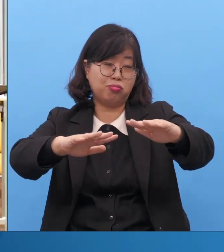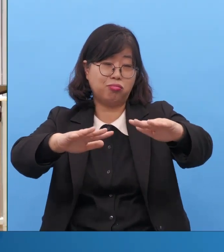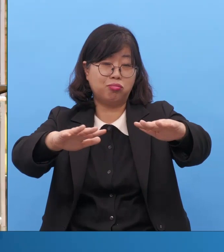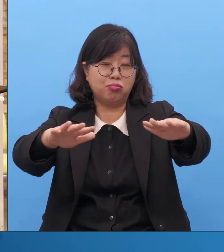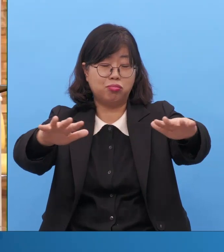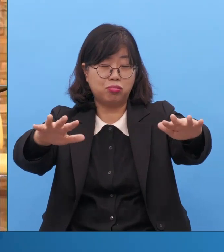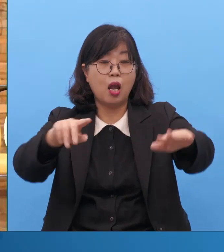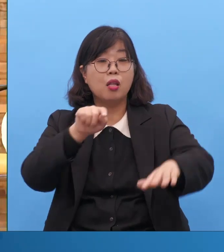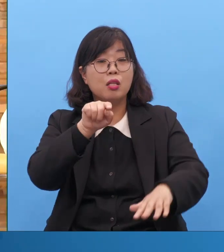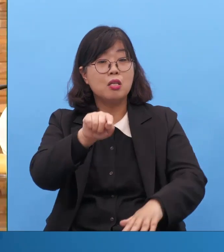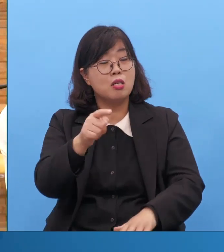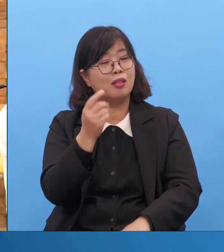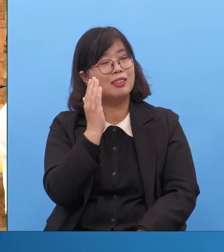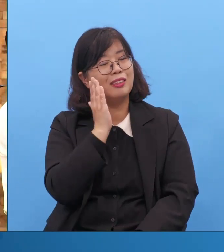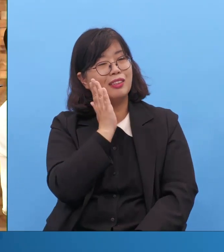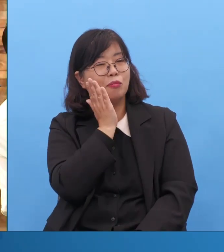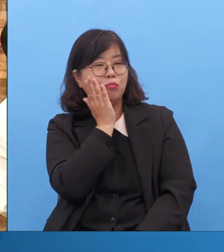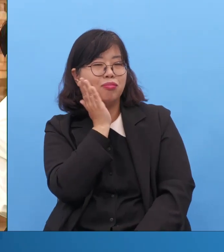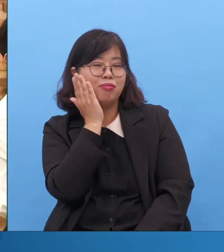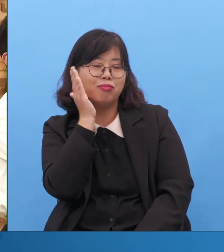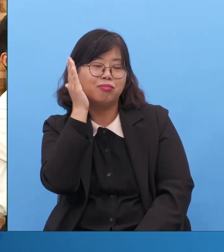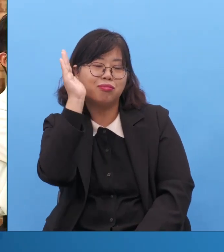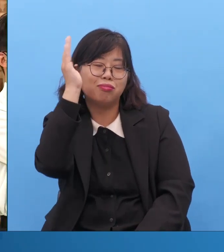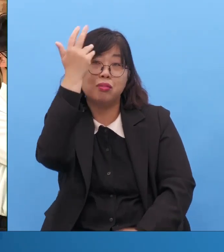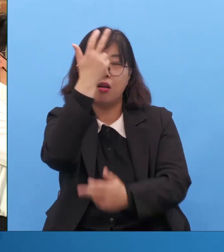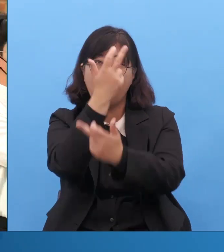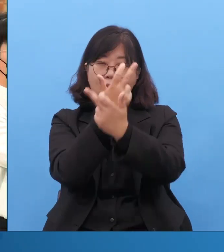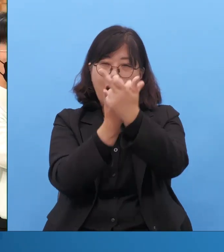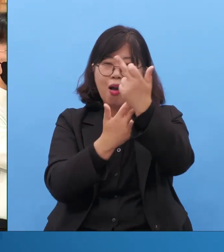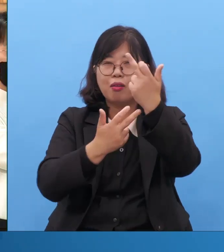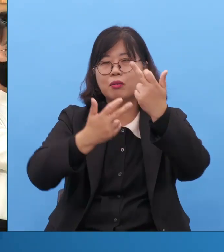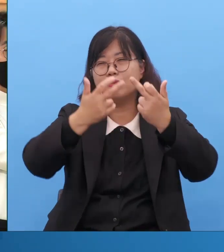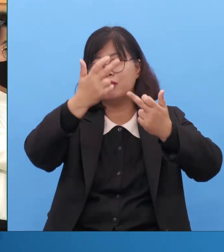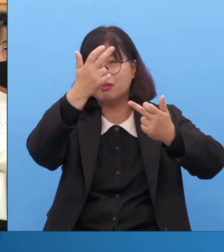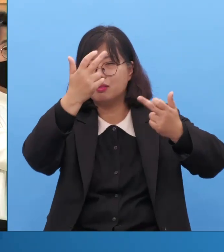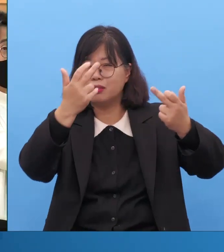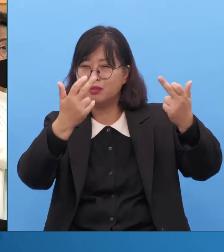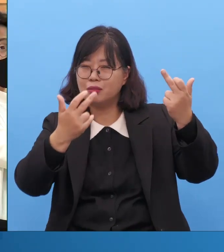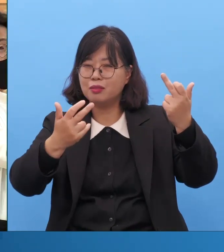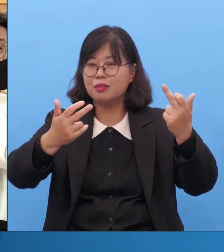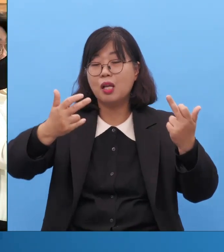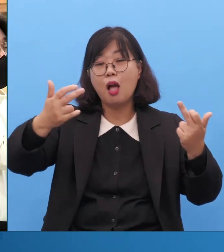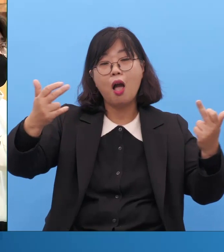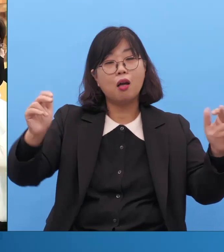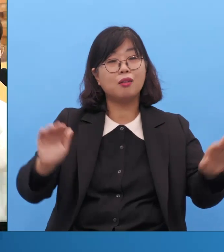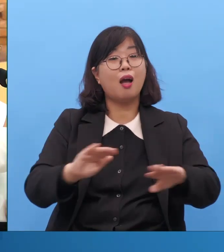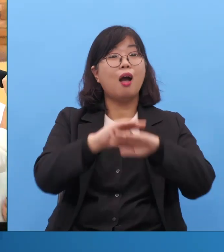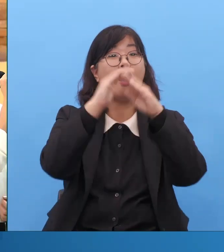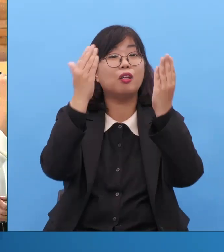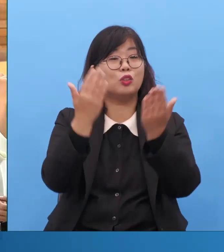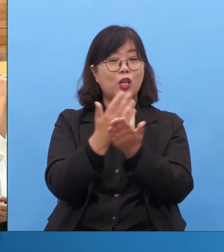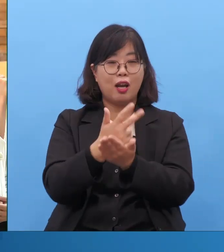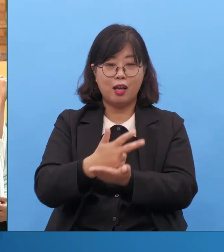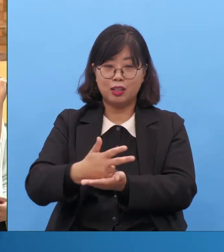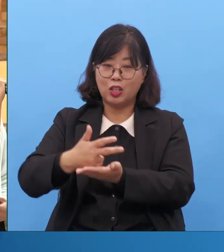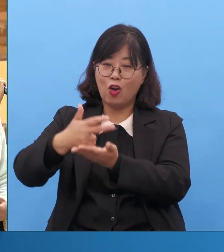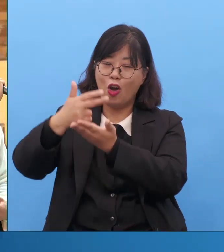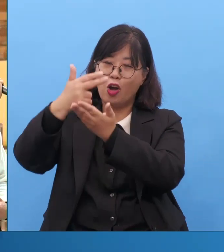늘 푸른 고구리 가주